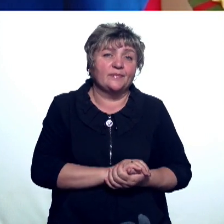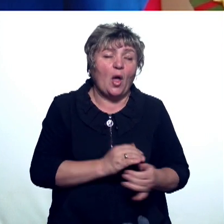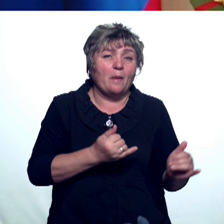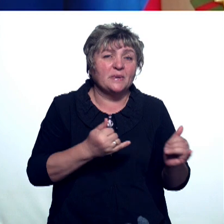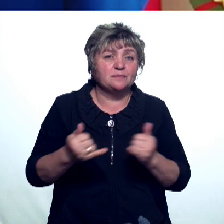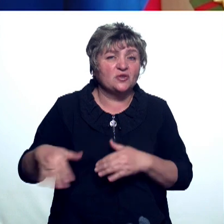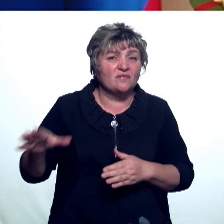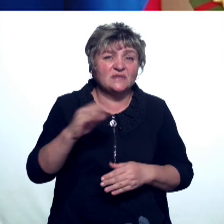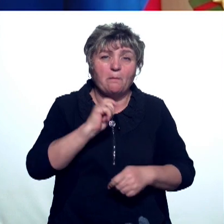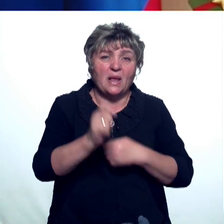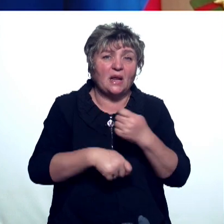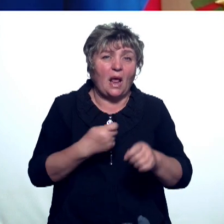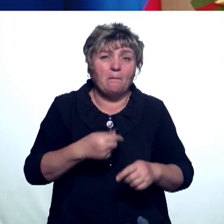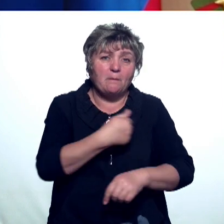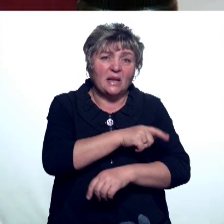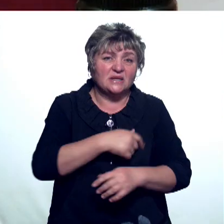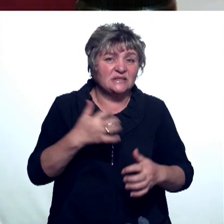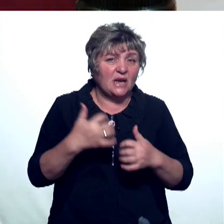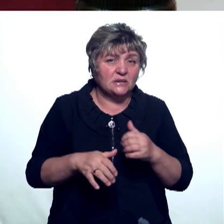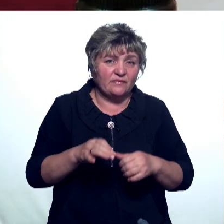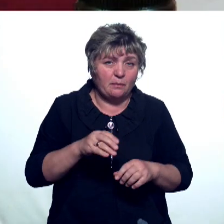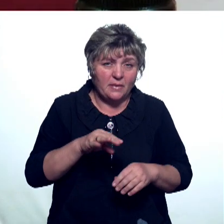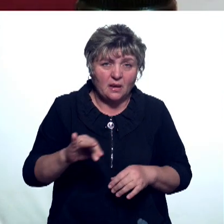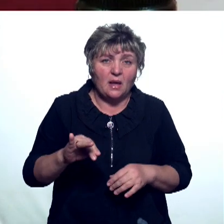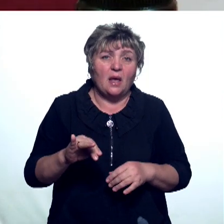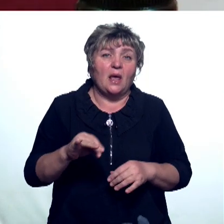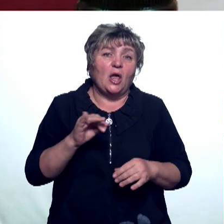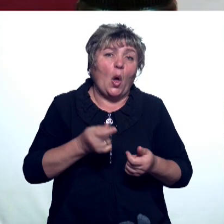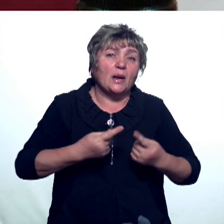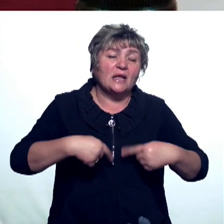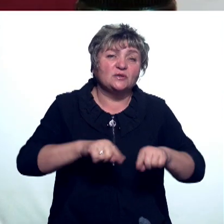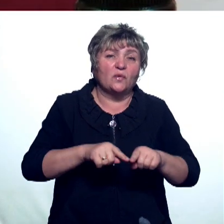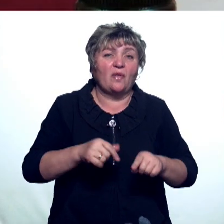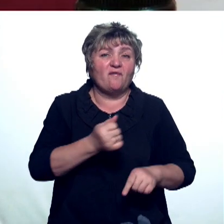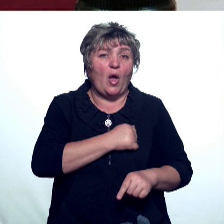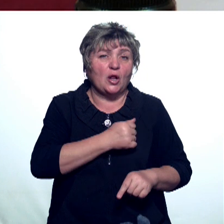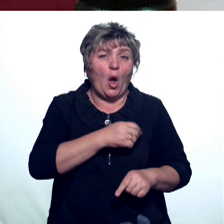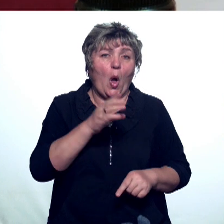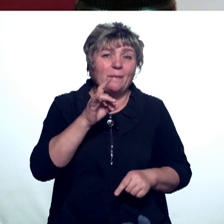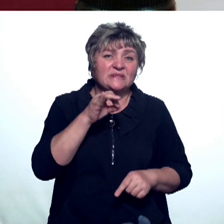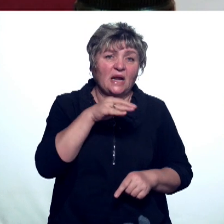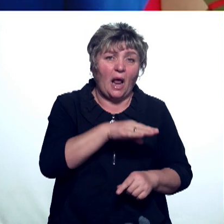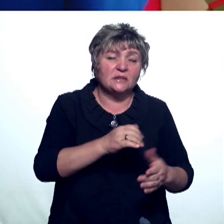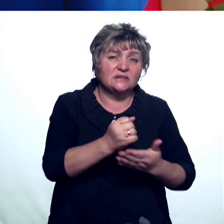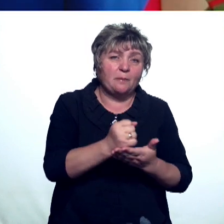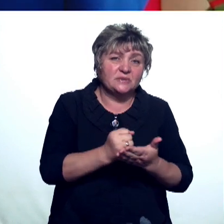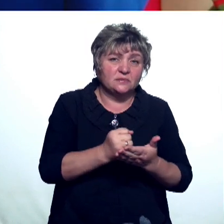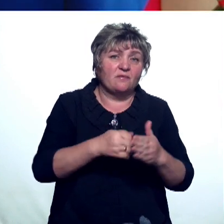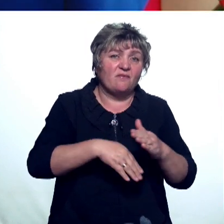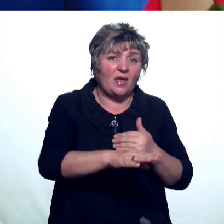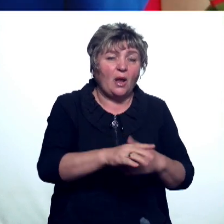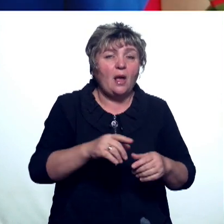обеспечены всеми материальными медицинскими средствами. Организовано раздельное посещение военных комиссариатов с использованием запасных выходов.